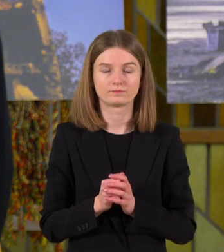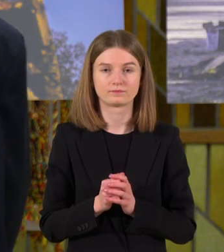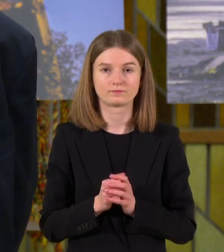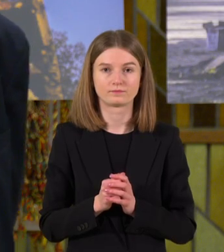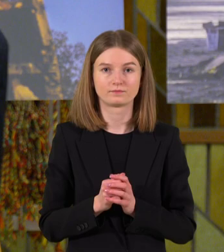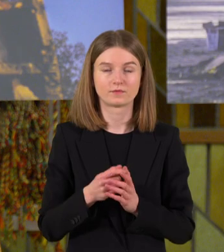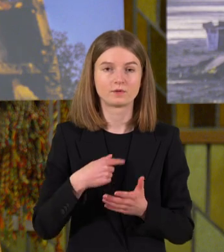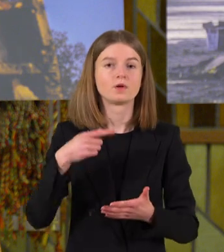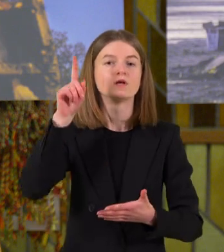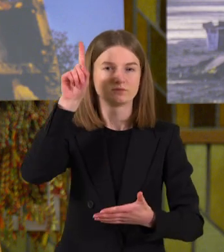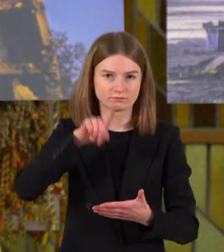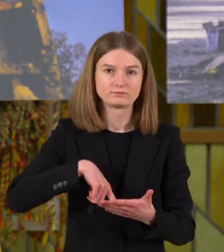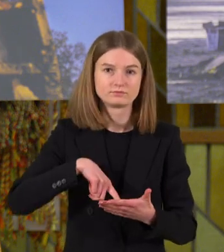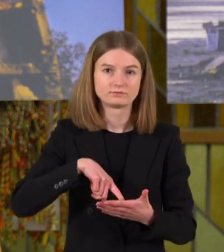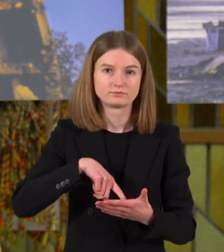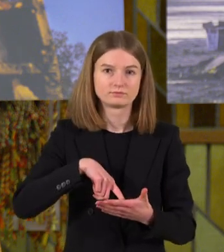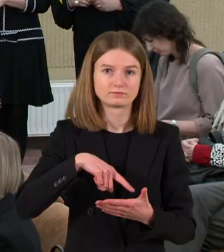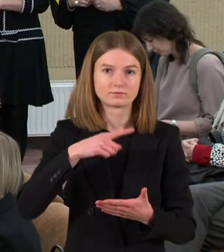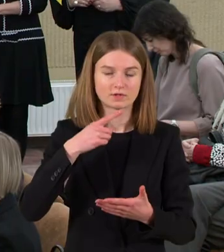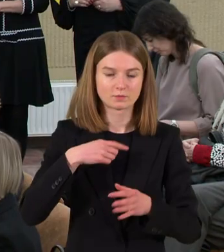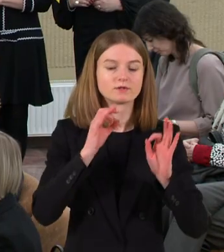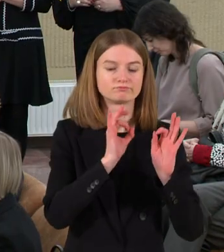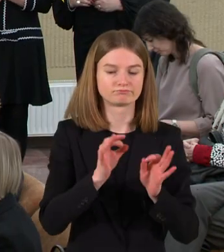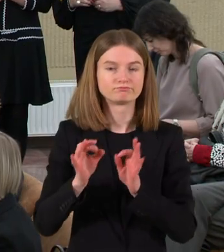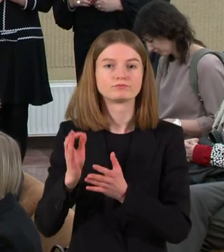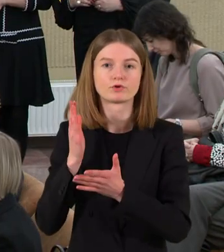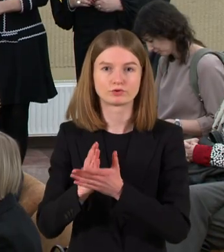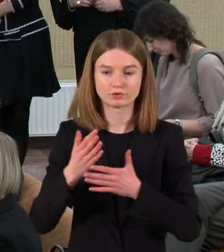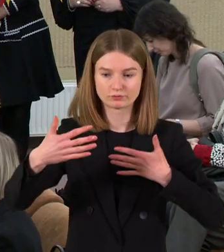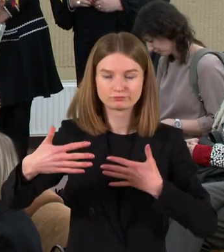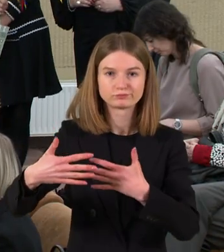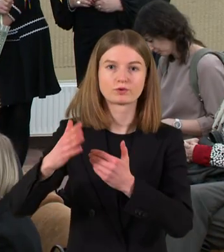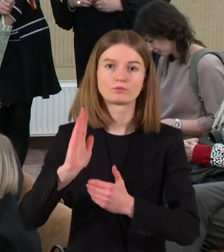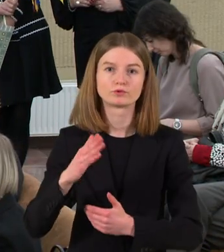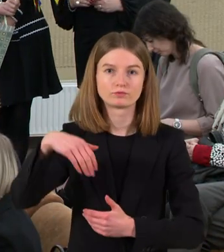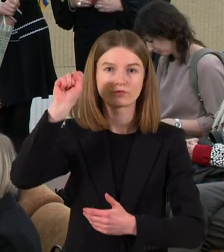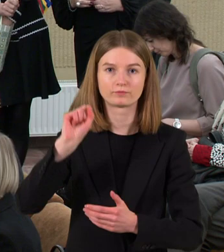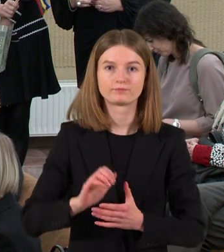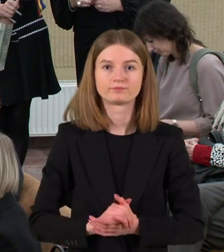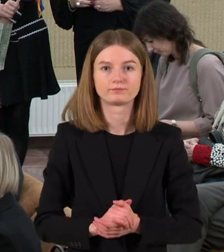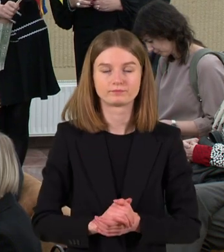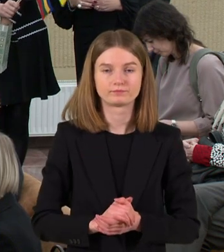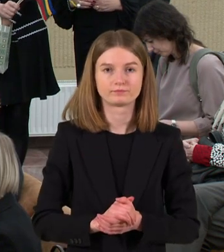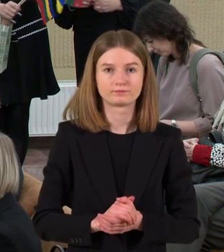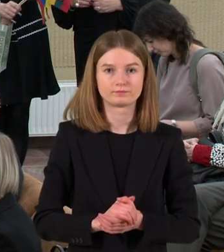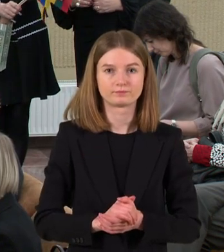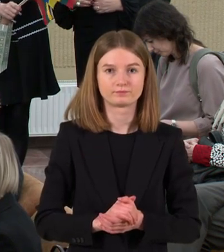Ir esame įsitikinę tuo, kad darome viską teisingai ir kad ateis pergalę. Ir tariam ar